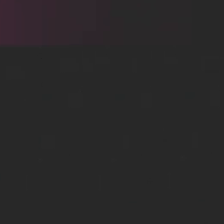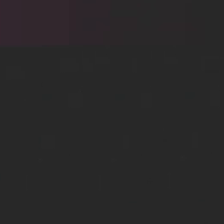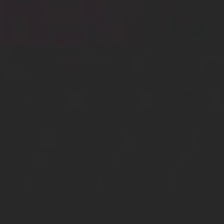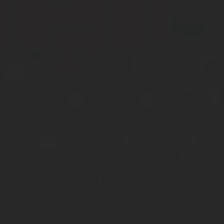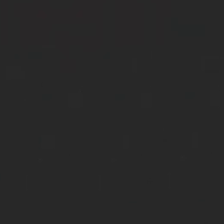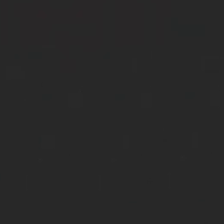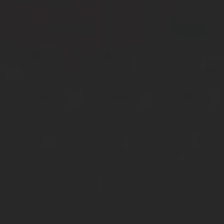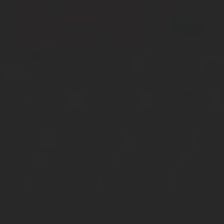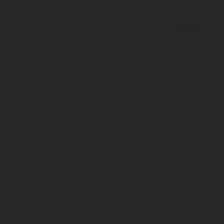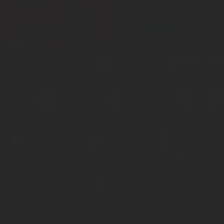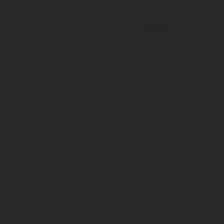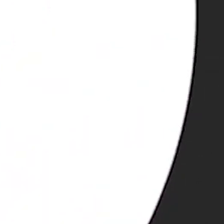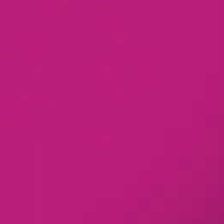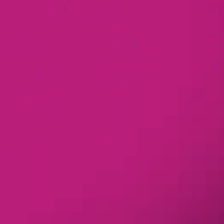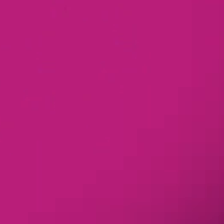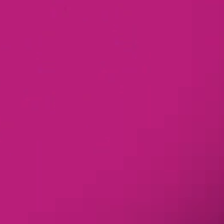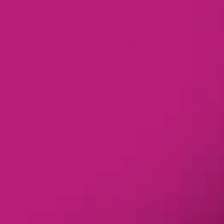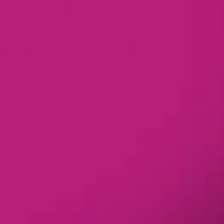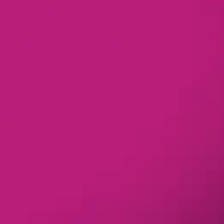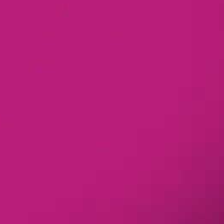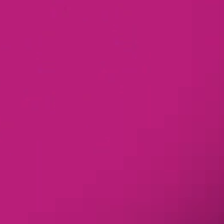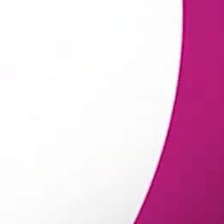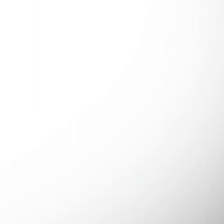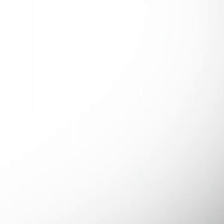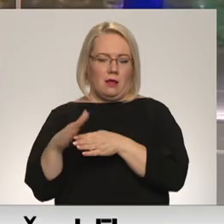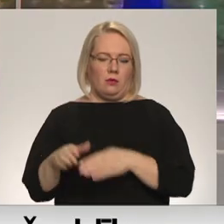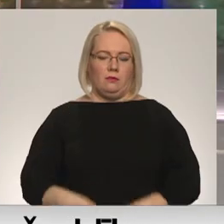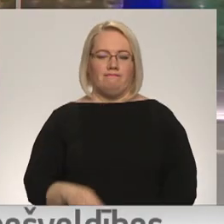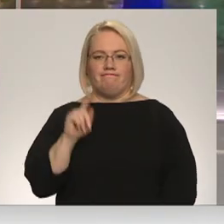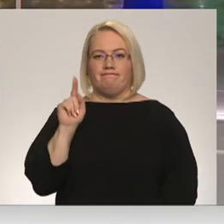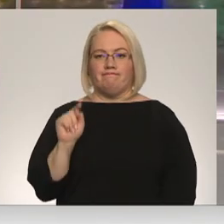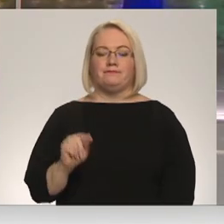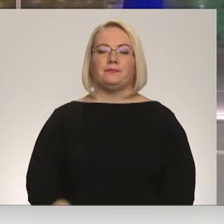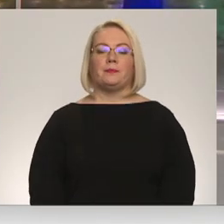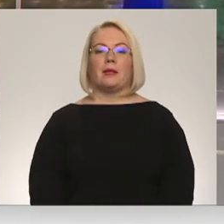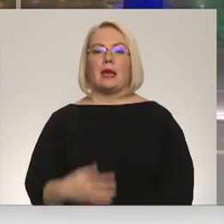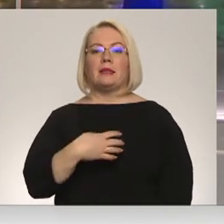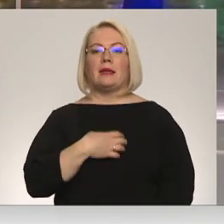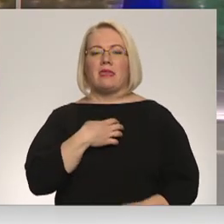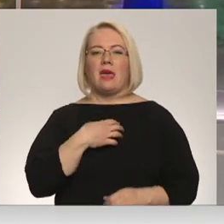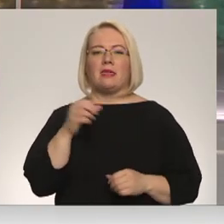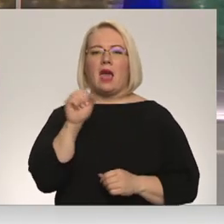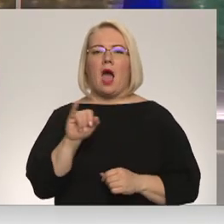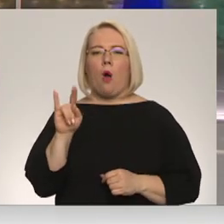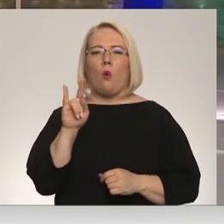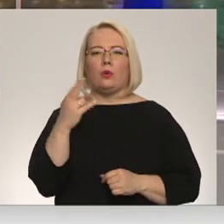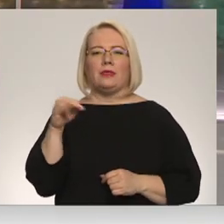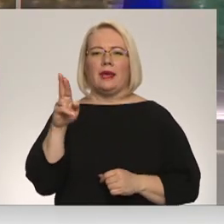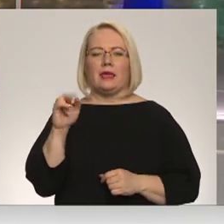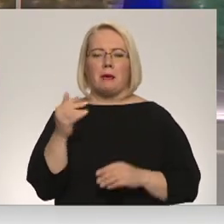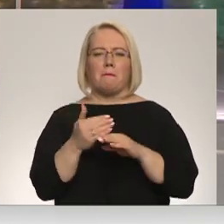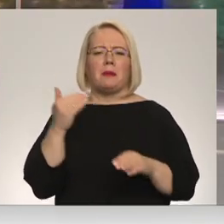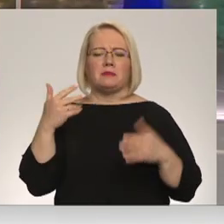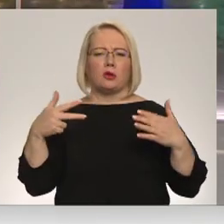Re, visi ēters ir te! Traģēdija Audriņos pirms 80 gadiem